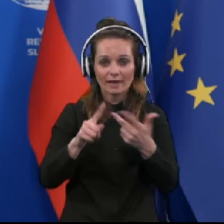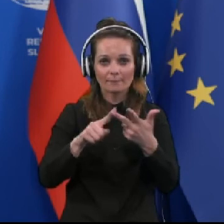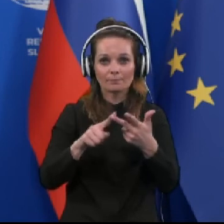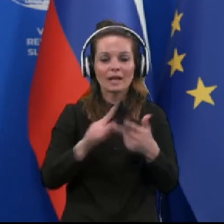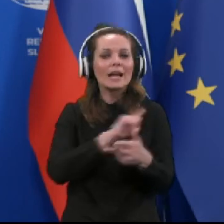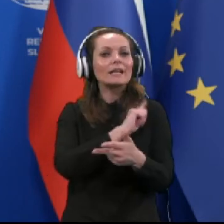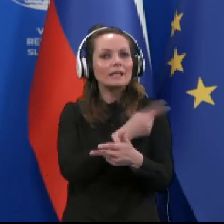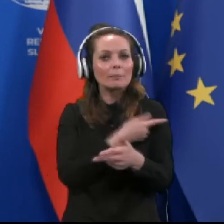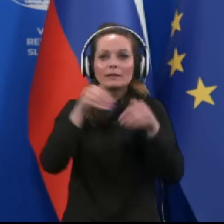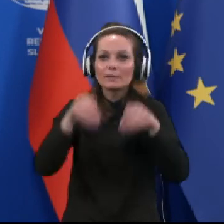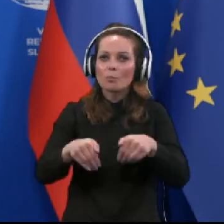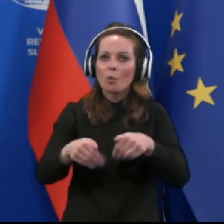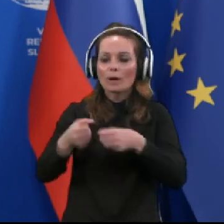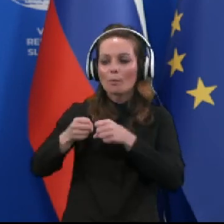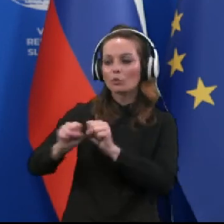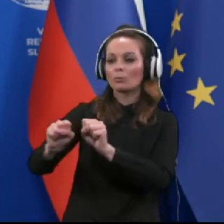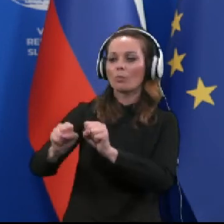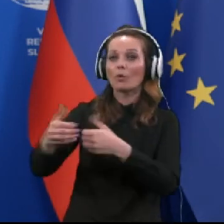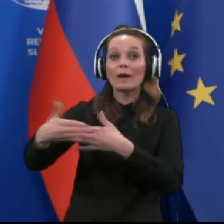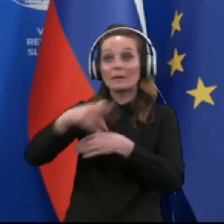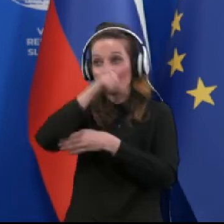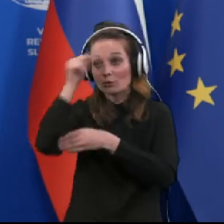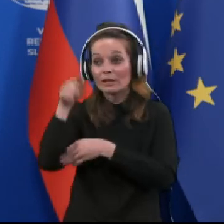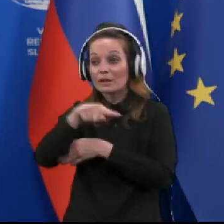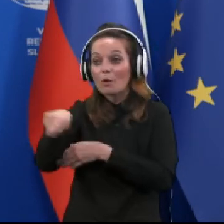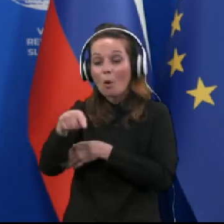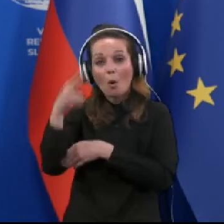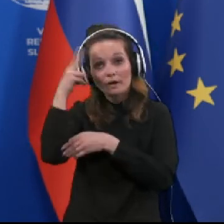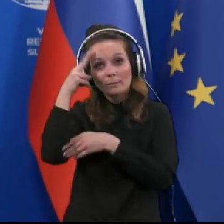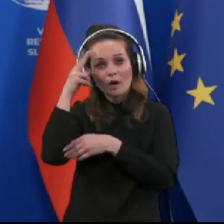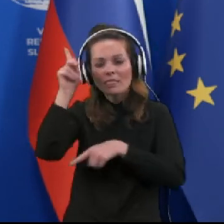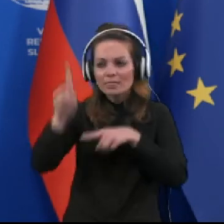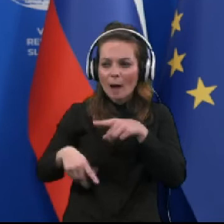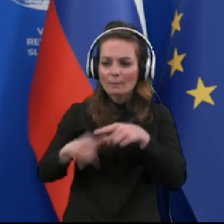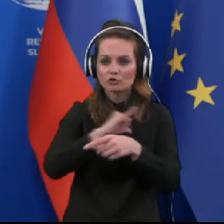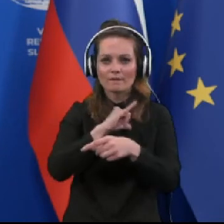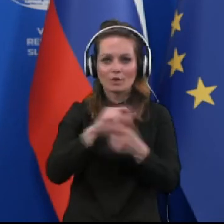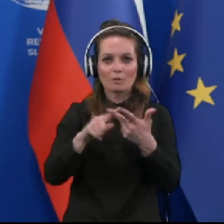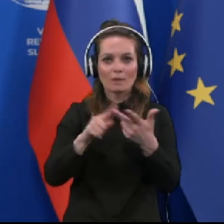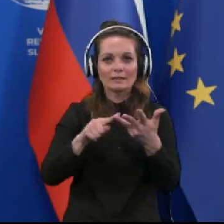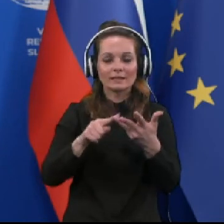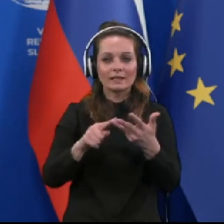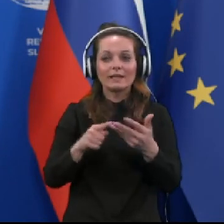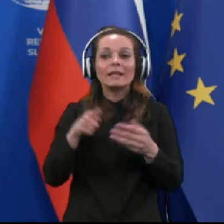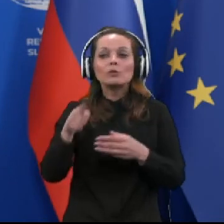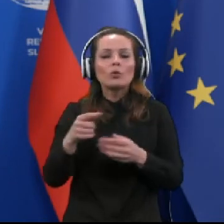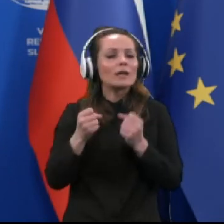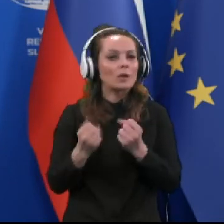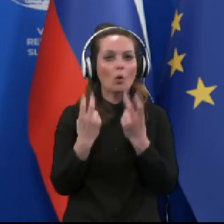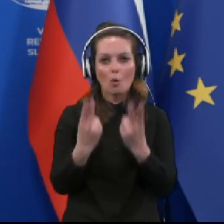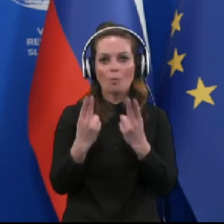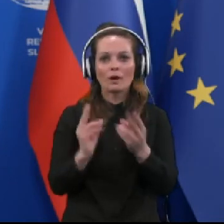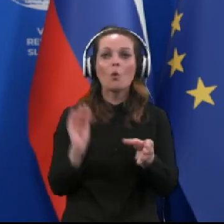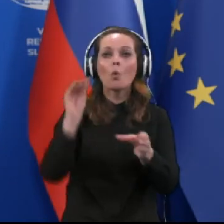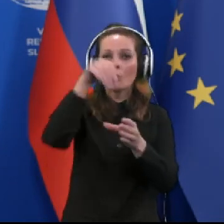Krepiti moramo odpornost pri ljudih, da prepoznavajo napačne informacije in pri tem je pomembno